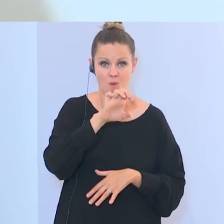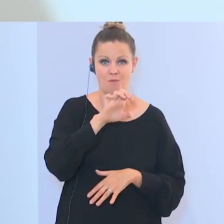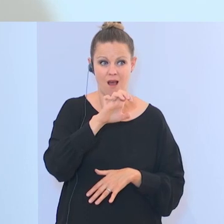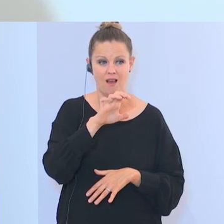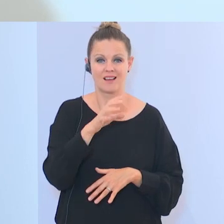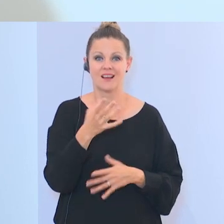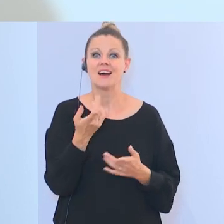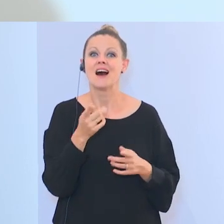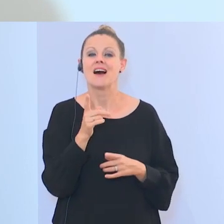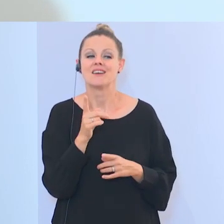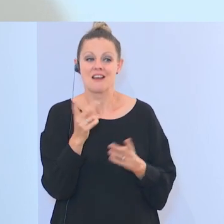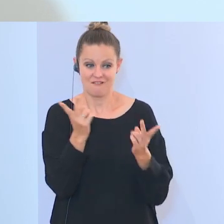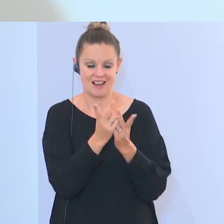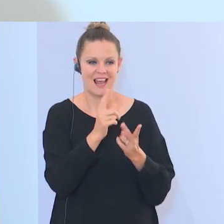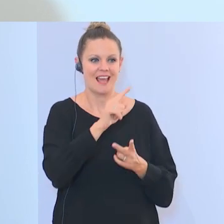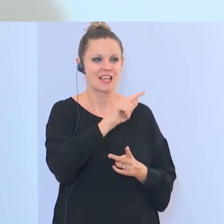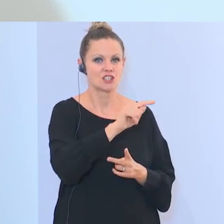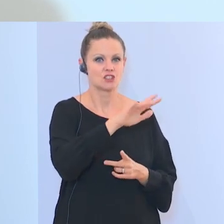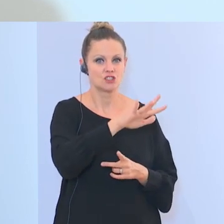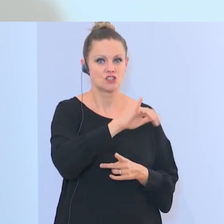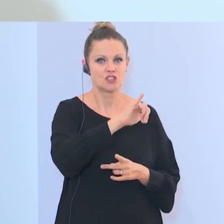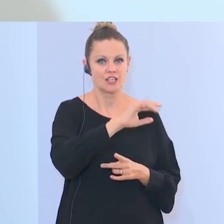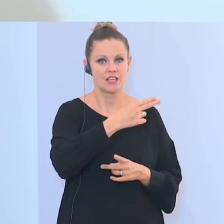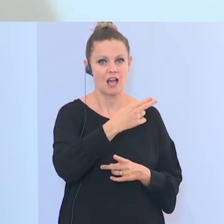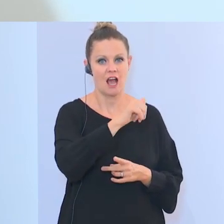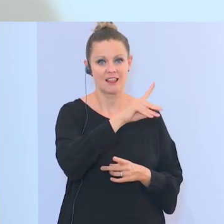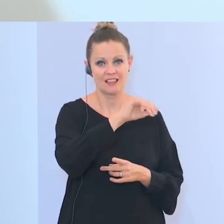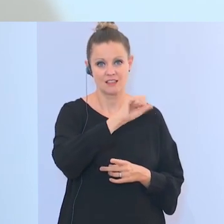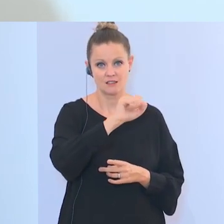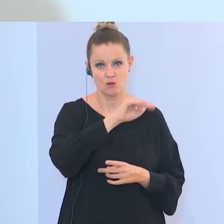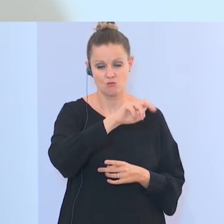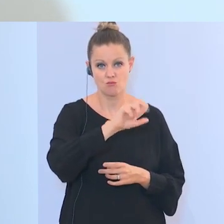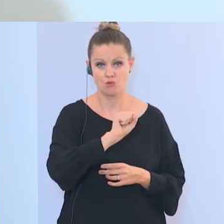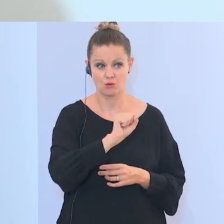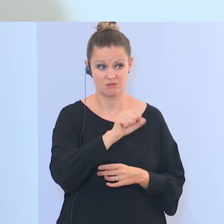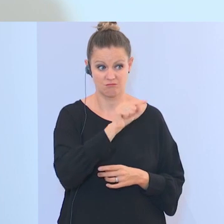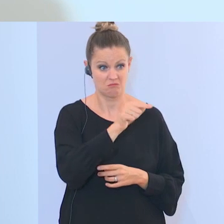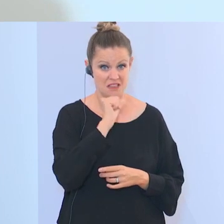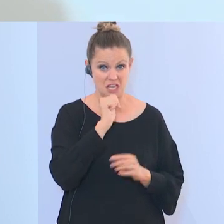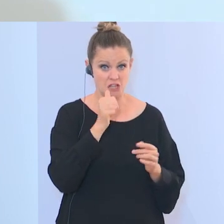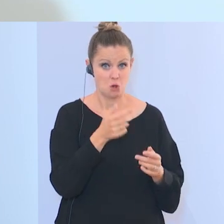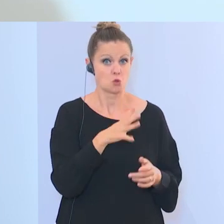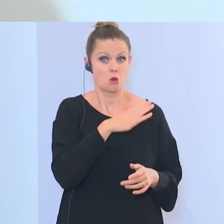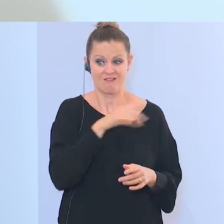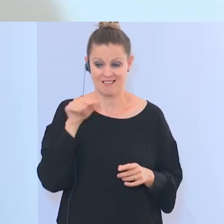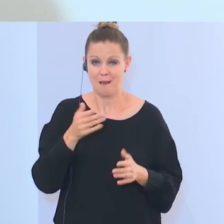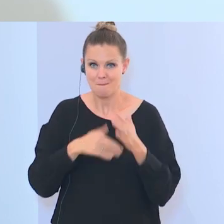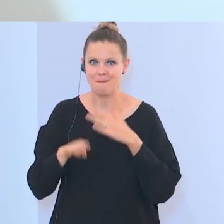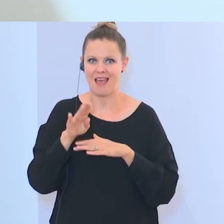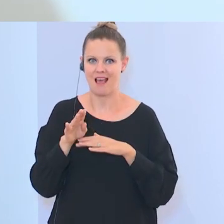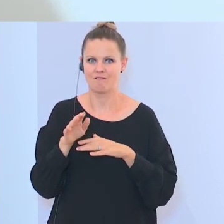Denn der Islamismus, und ich meine damit verschiedenste Akteure, seien es die